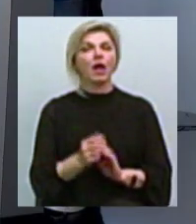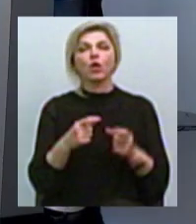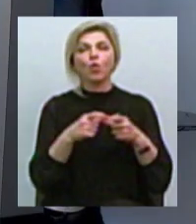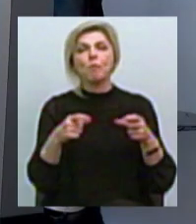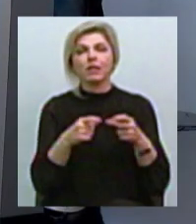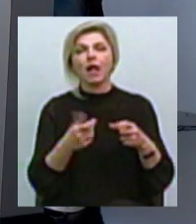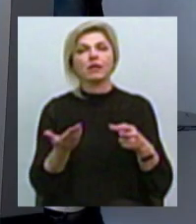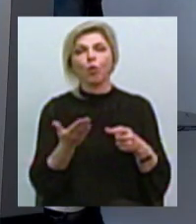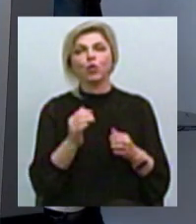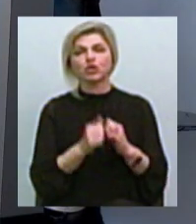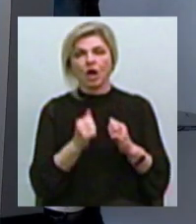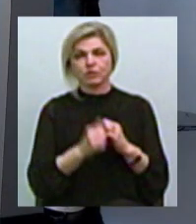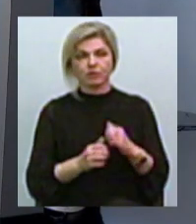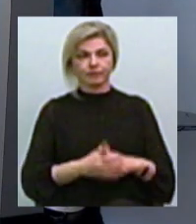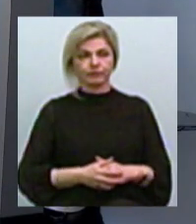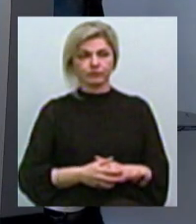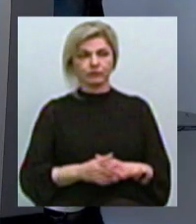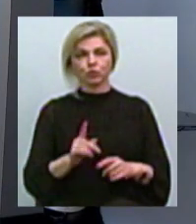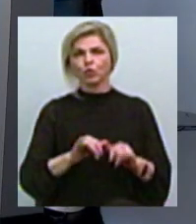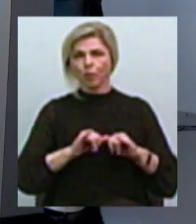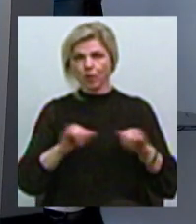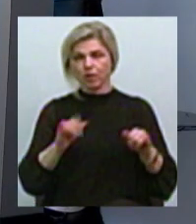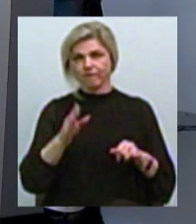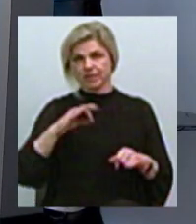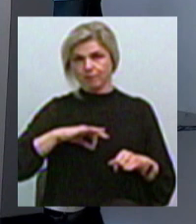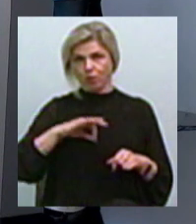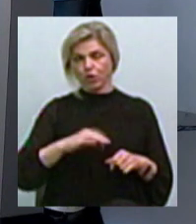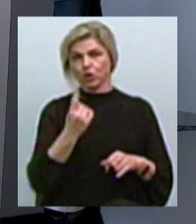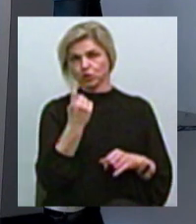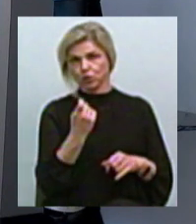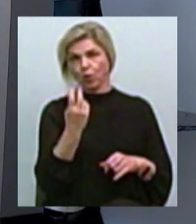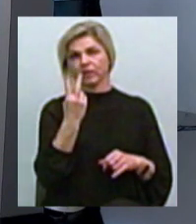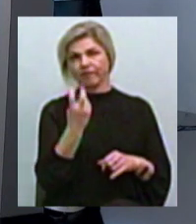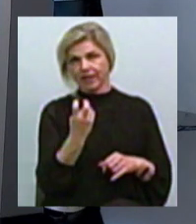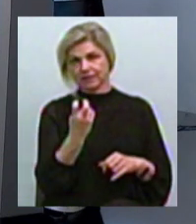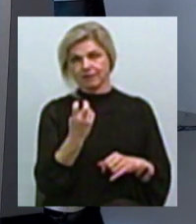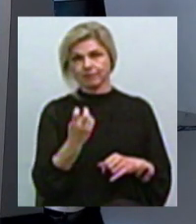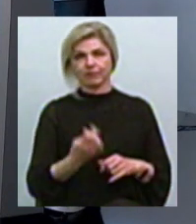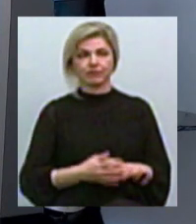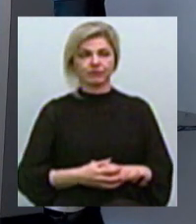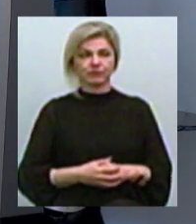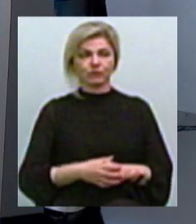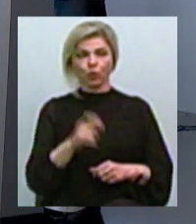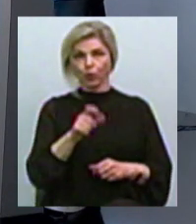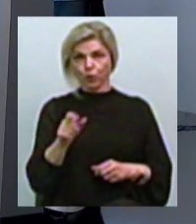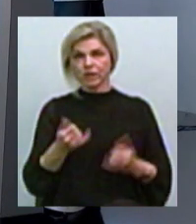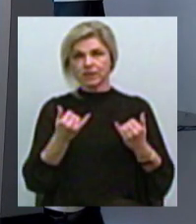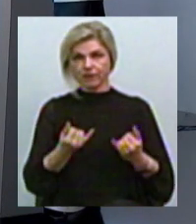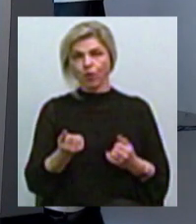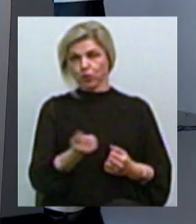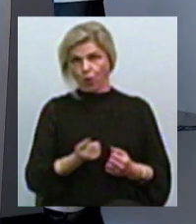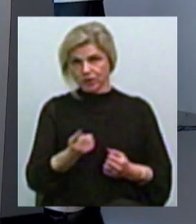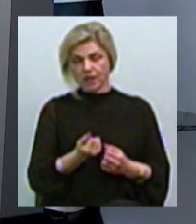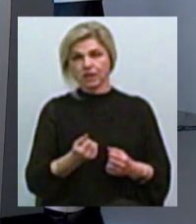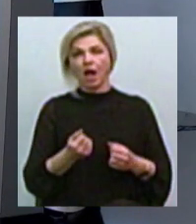частіше? Ті, які найбільш поширені у використанні, тобто 100-200, тобто такі, які люди сьогодні носять Тому що пачку